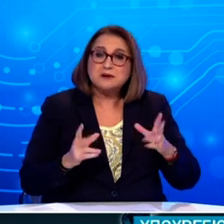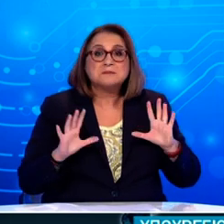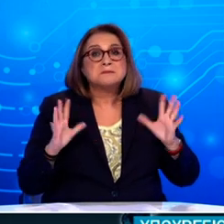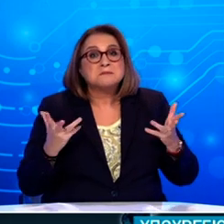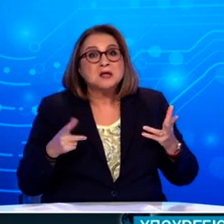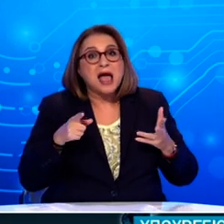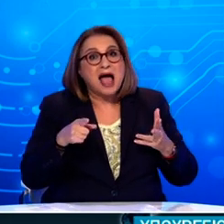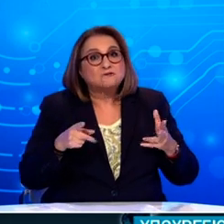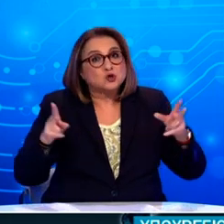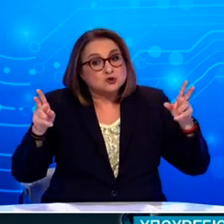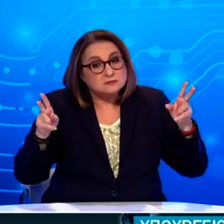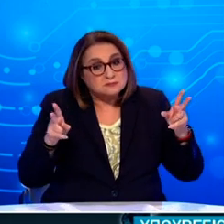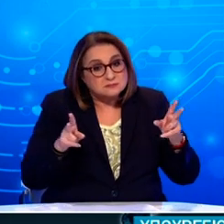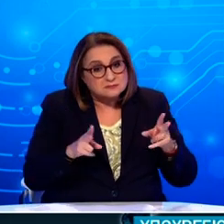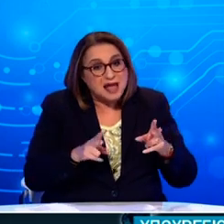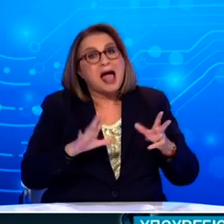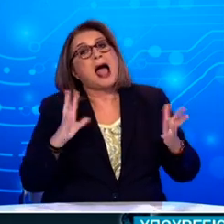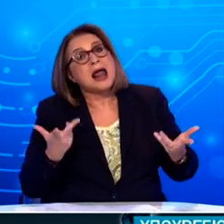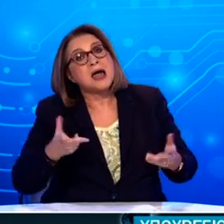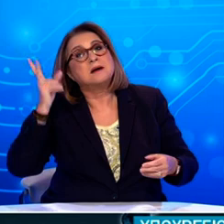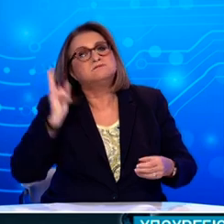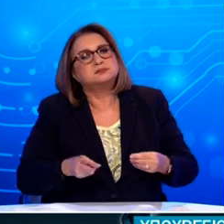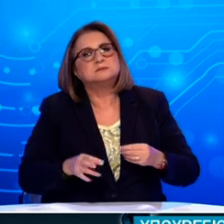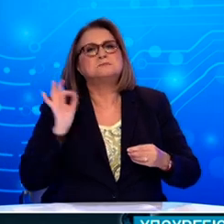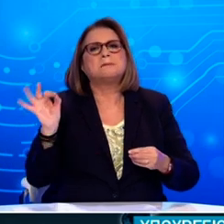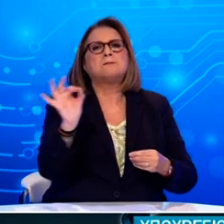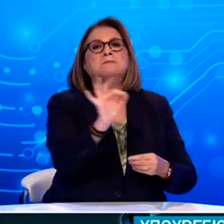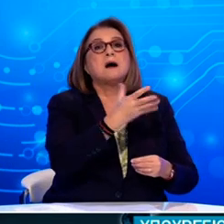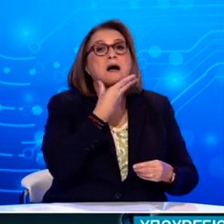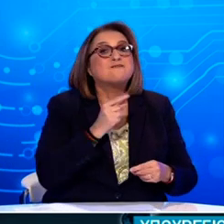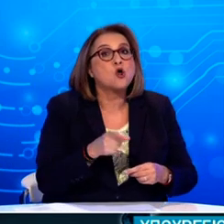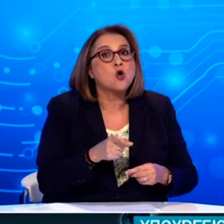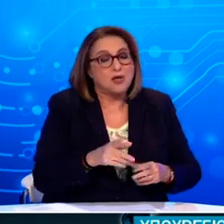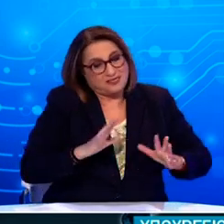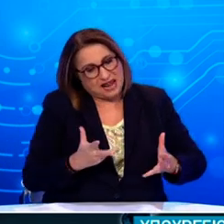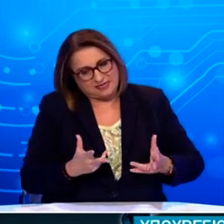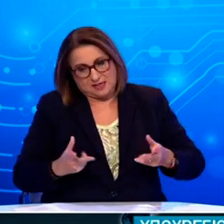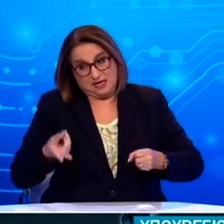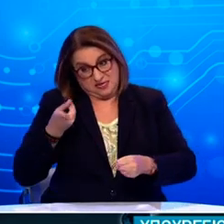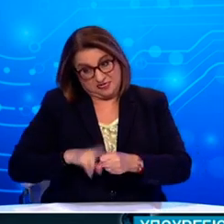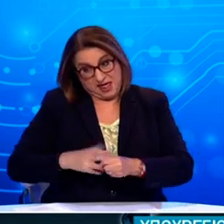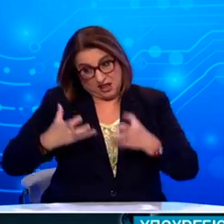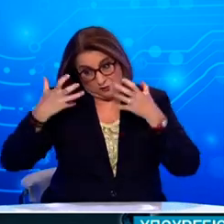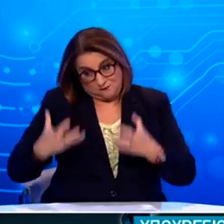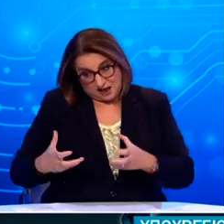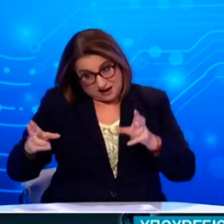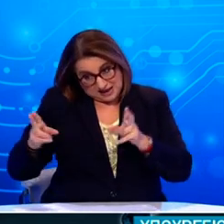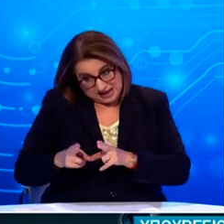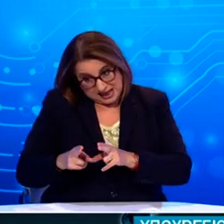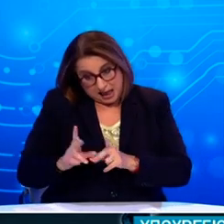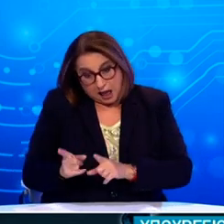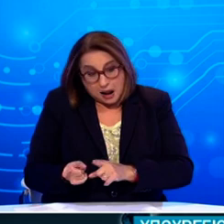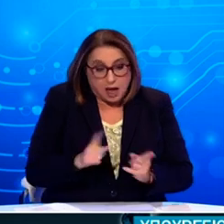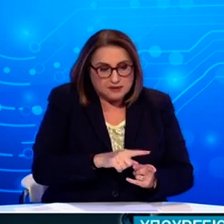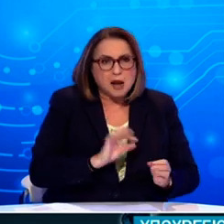λιγότερο θαναταφόρη, είναι και περισσότερο μεταδοτική κάτι τέτοιο θα μπορούσε να συμβεί. Ωστόσο δεν υπάρχουν τέτοια στοιχεία που να συνηγορούν προς αυτή την